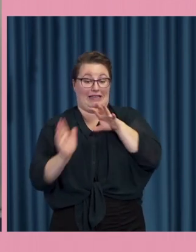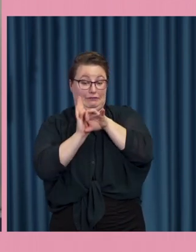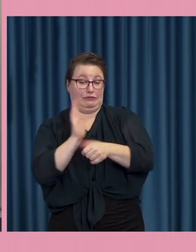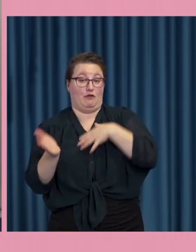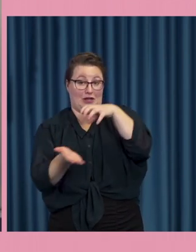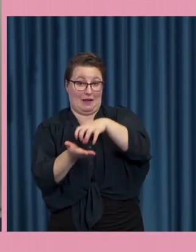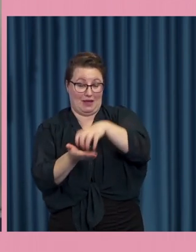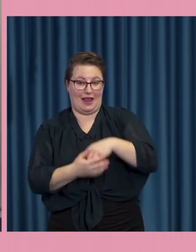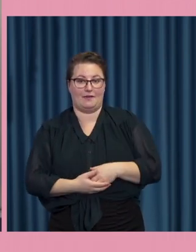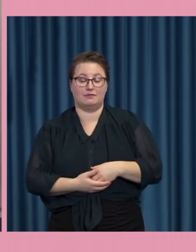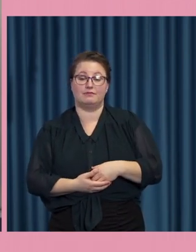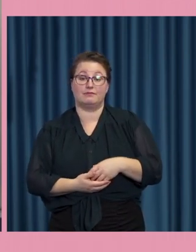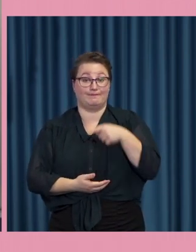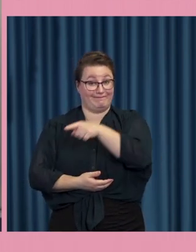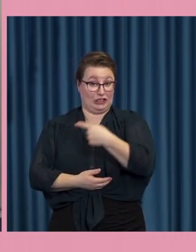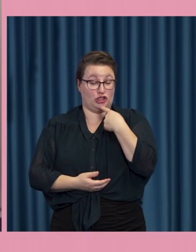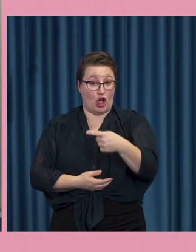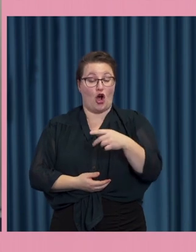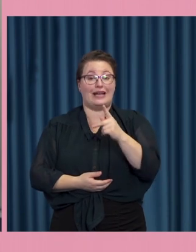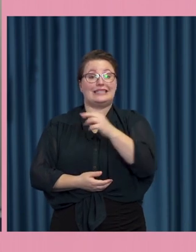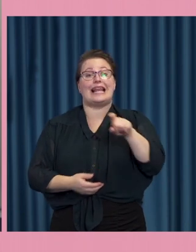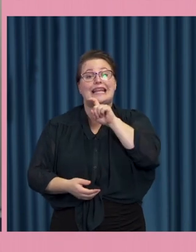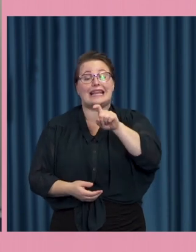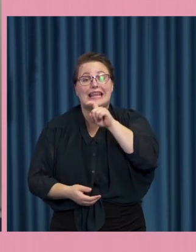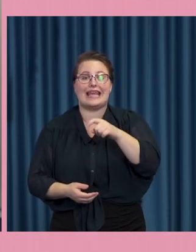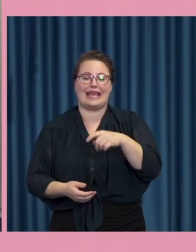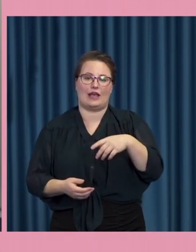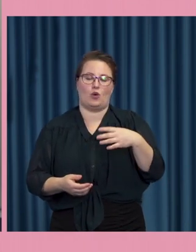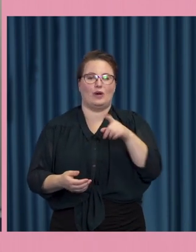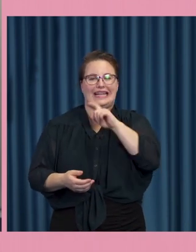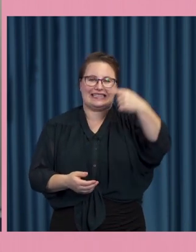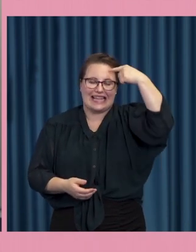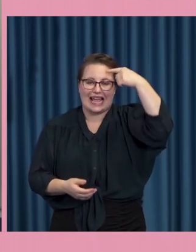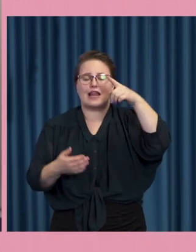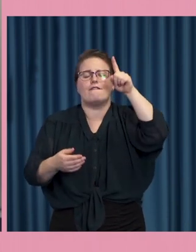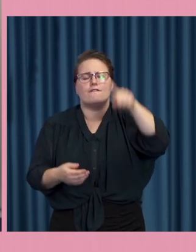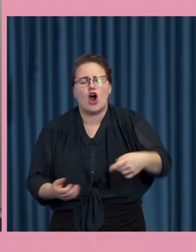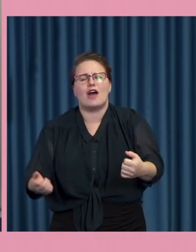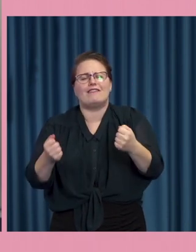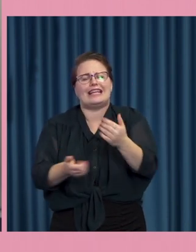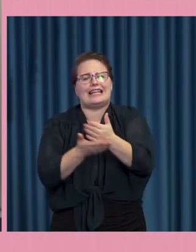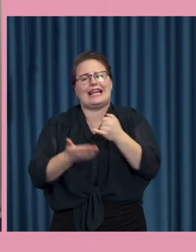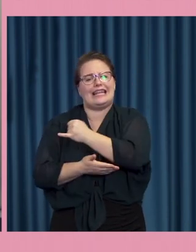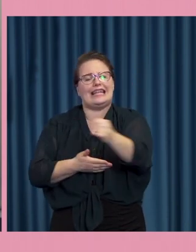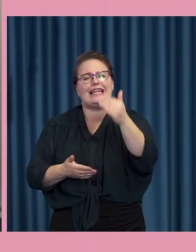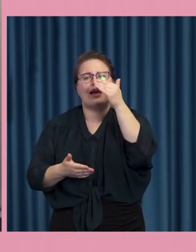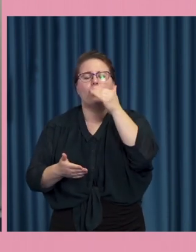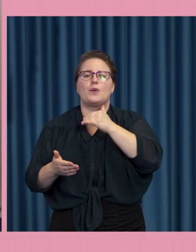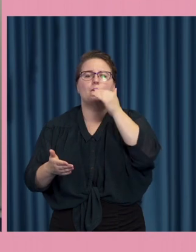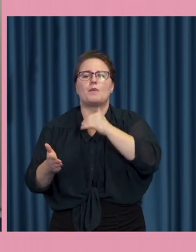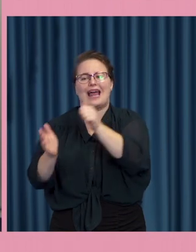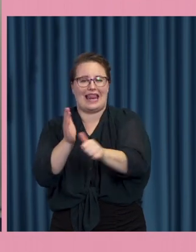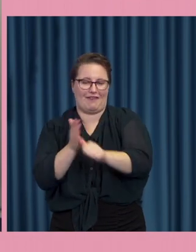och kritiskt tänkande är en alltför viktig del av elevernas utveckling som medborgare i ett demokratiskt samhälle för att komma på